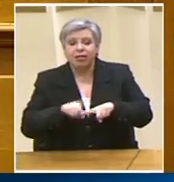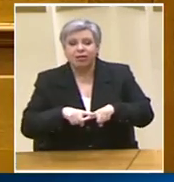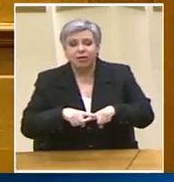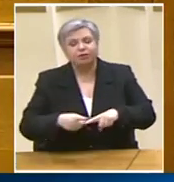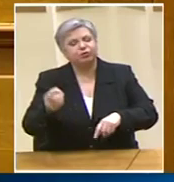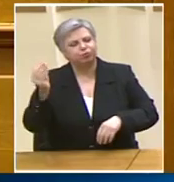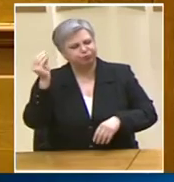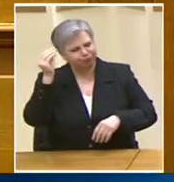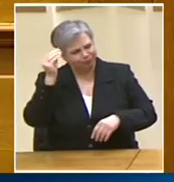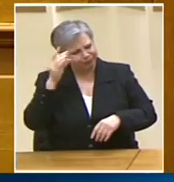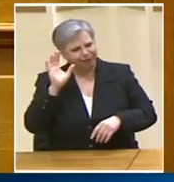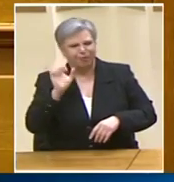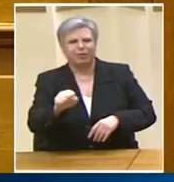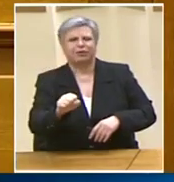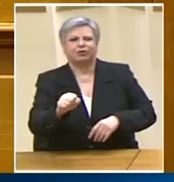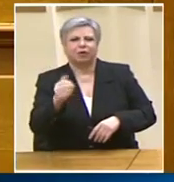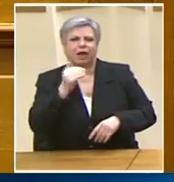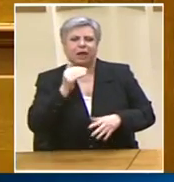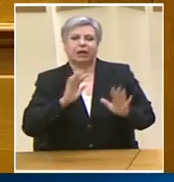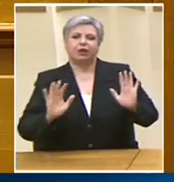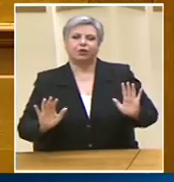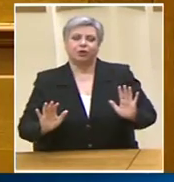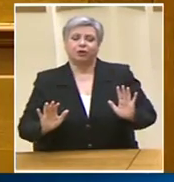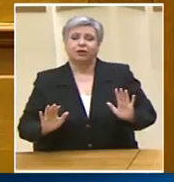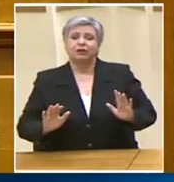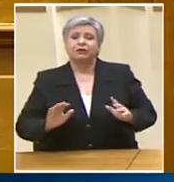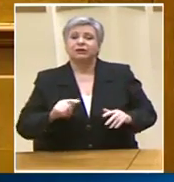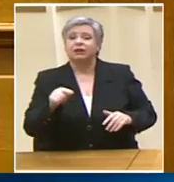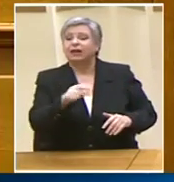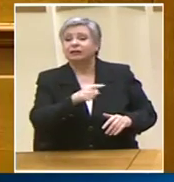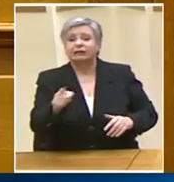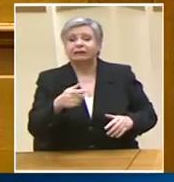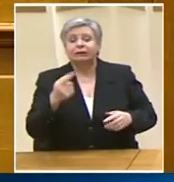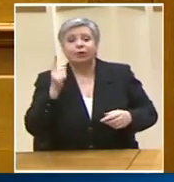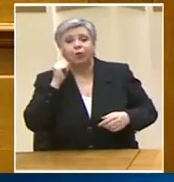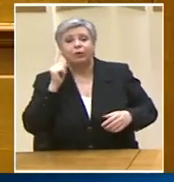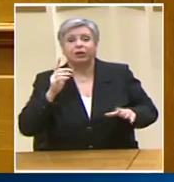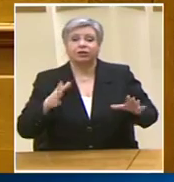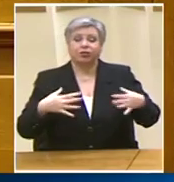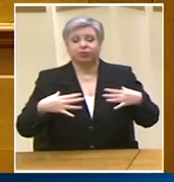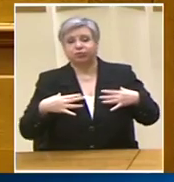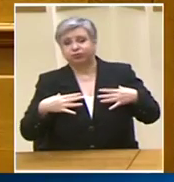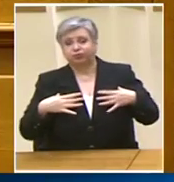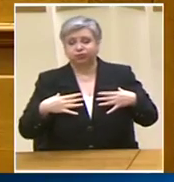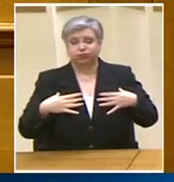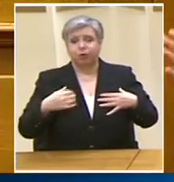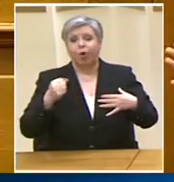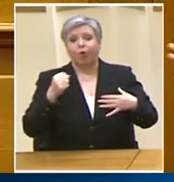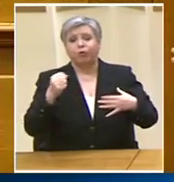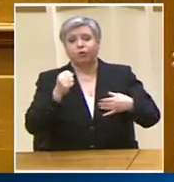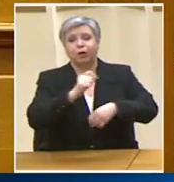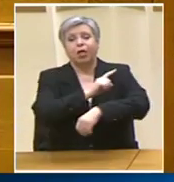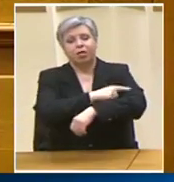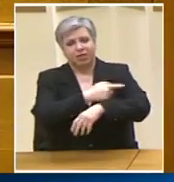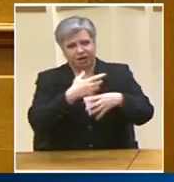μην αισθάνεστε μην αισθάνεστε ότι είσαστε πανίσχυροι επειδή κατά ένα πρωτοφανή